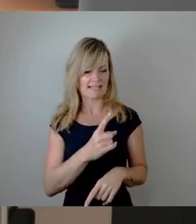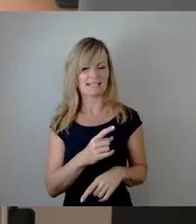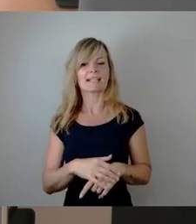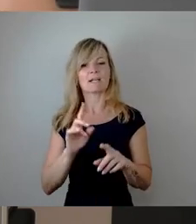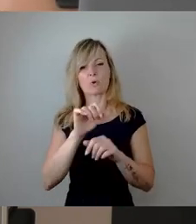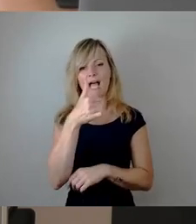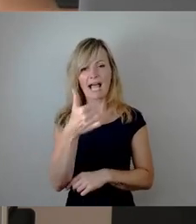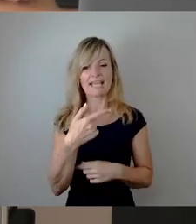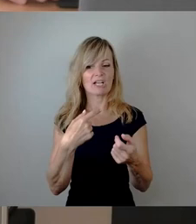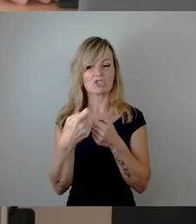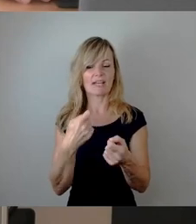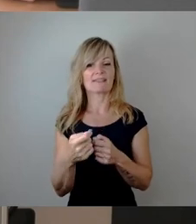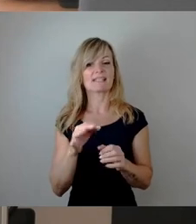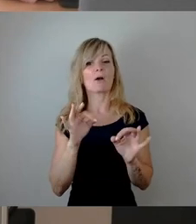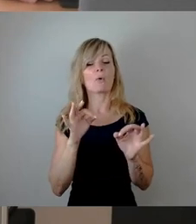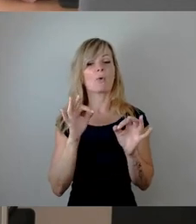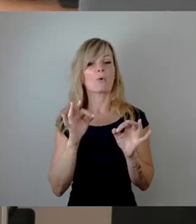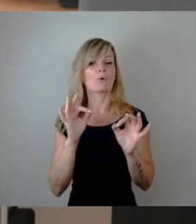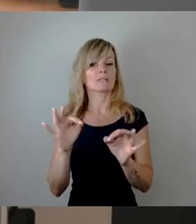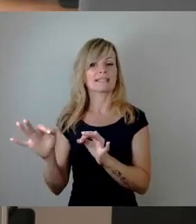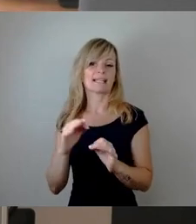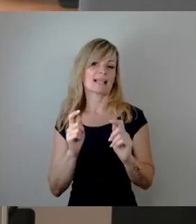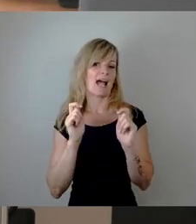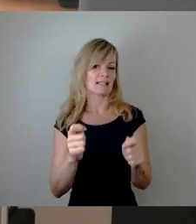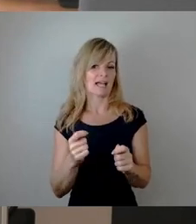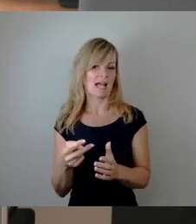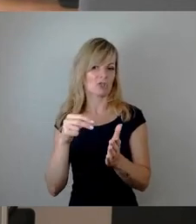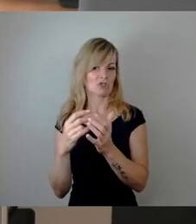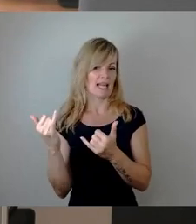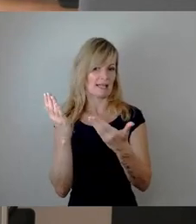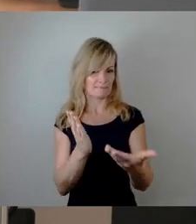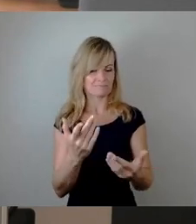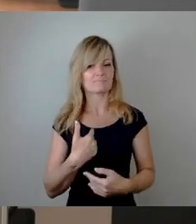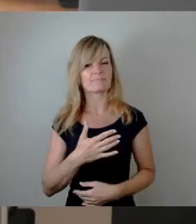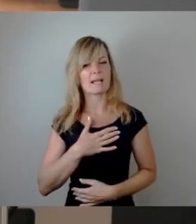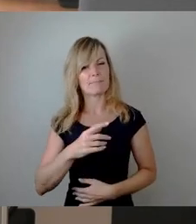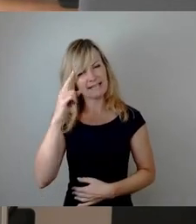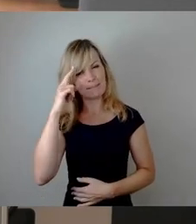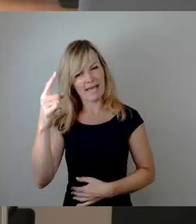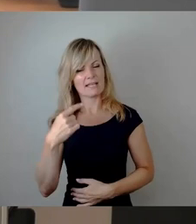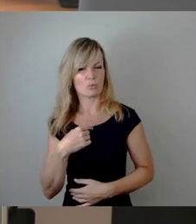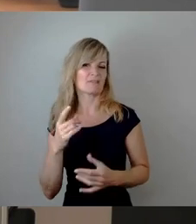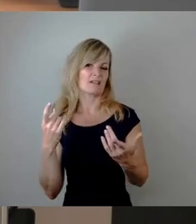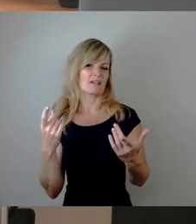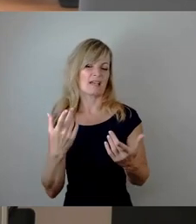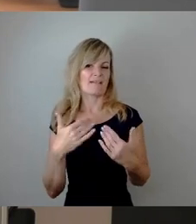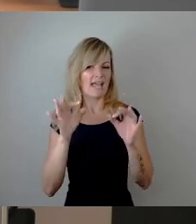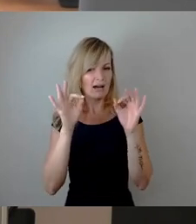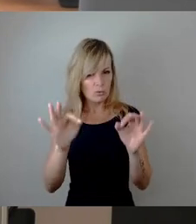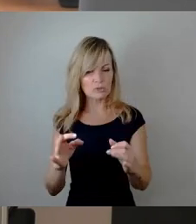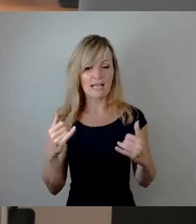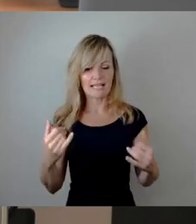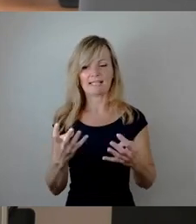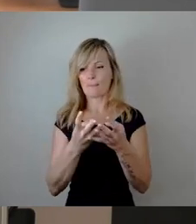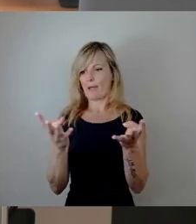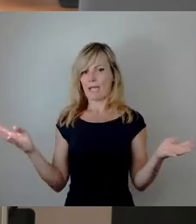geschäftsordneten Antrag stellen. Aus meiner Sicht ist es sinnig, jetzt tatsächlich, wir haben ja jetzt ein breites Portfolio und auch